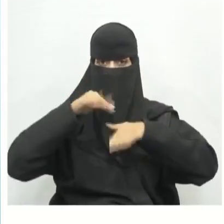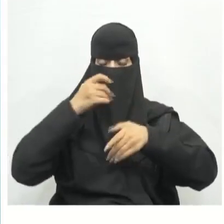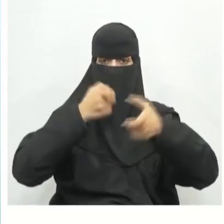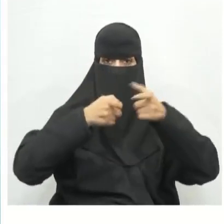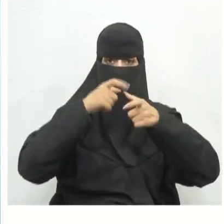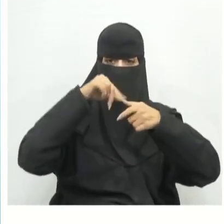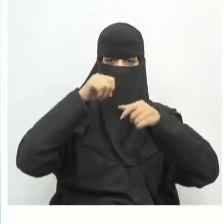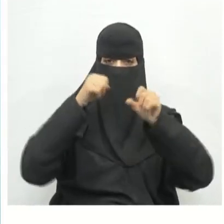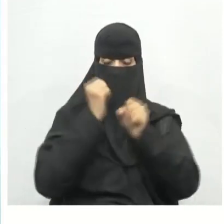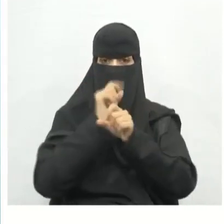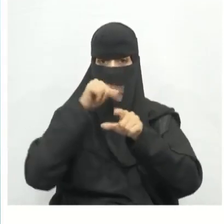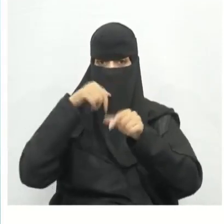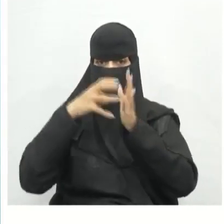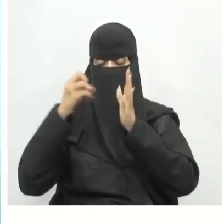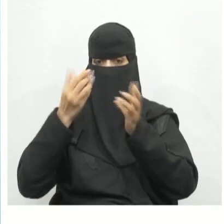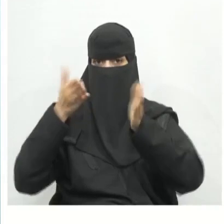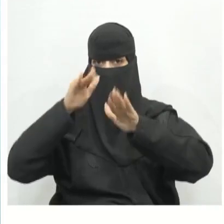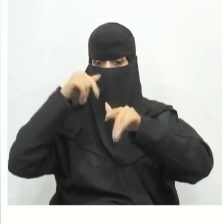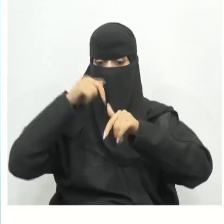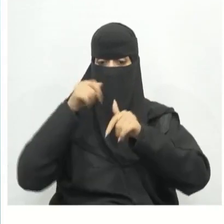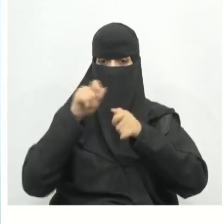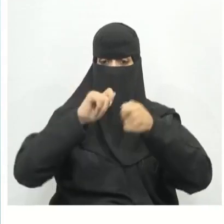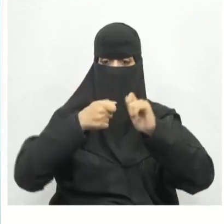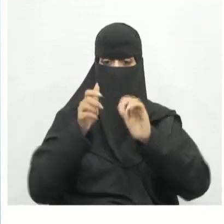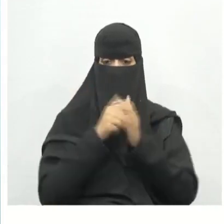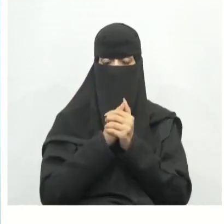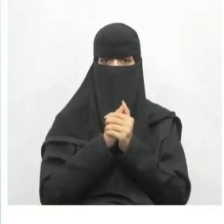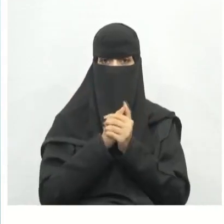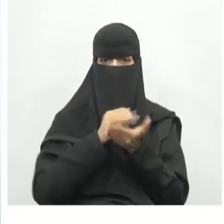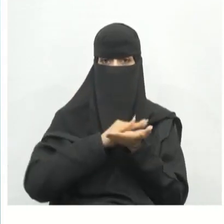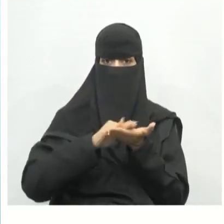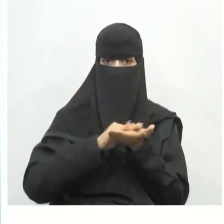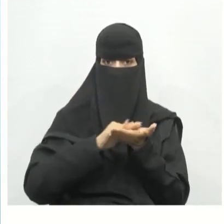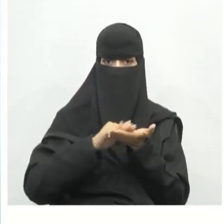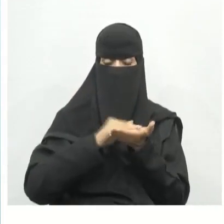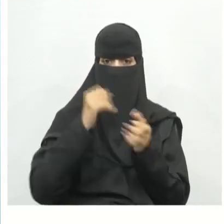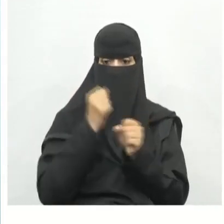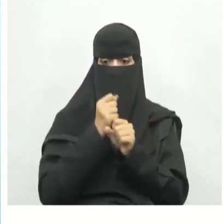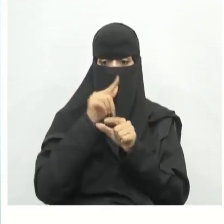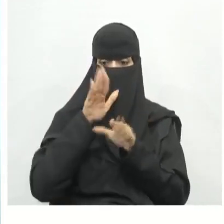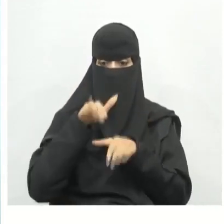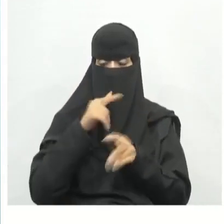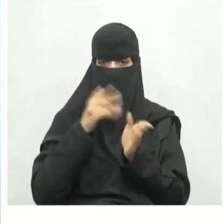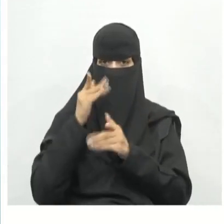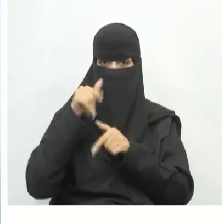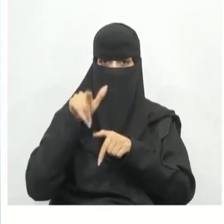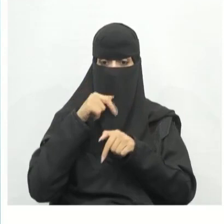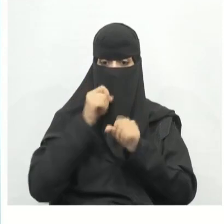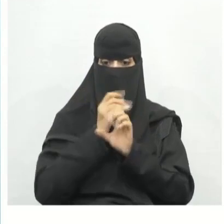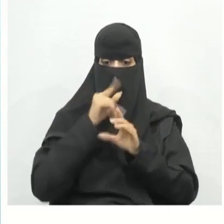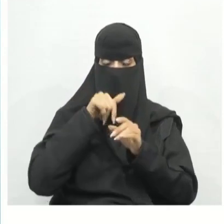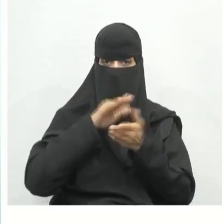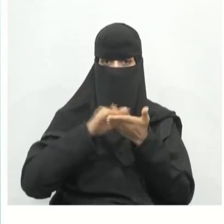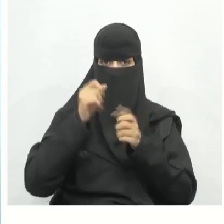قيود أو تحريرها لإنشاء نماذج أكثر تقيدا أيضا يتوفر في برنامج الفريكاد